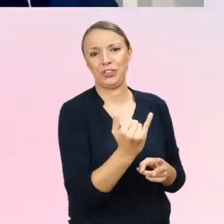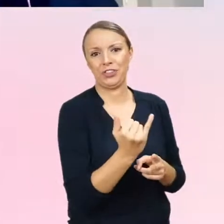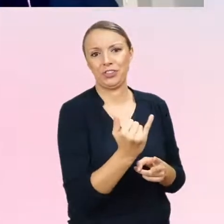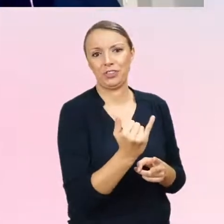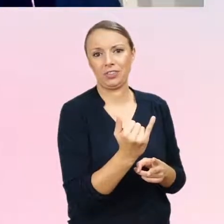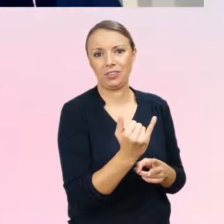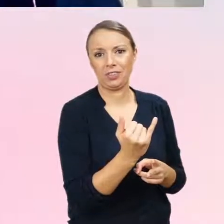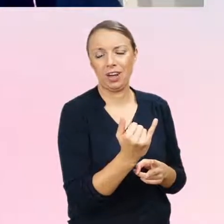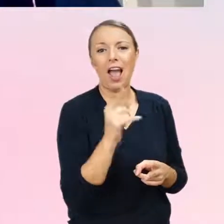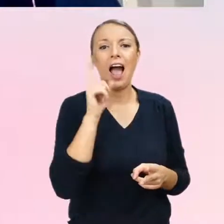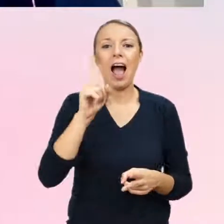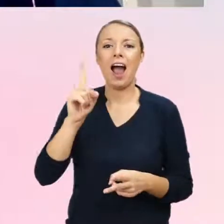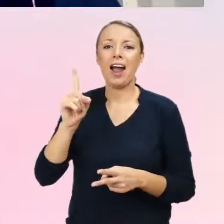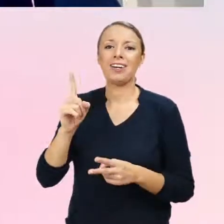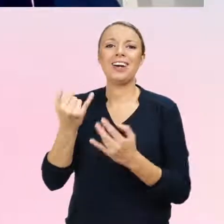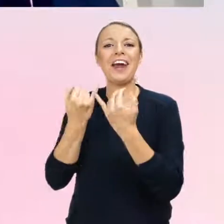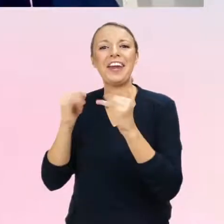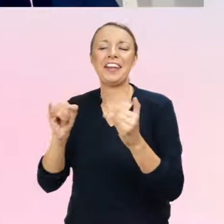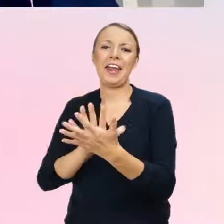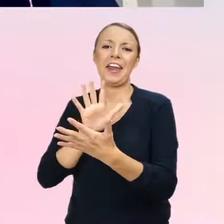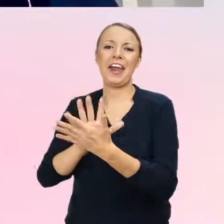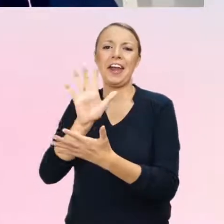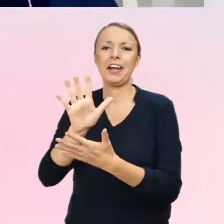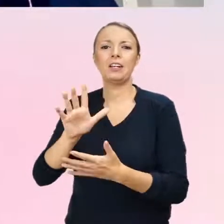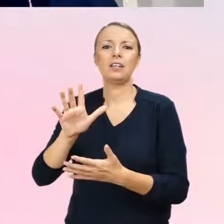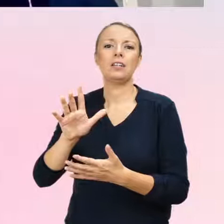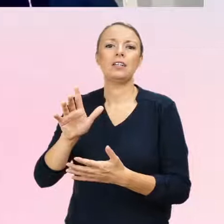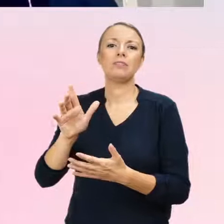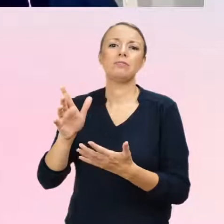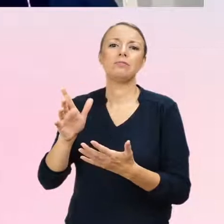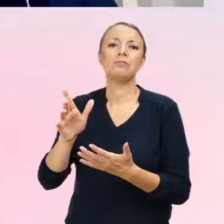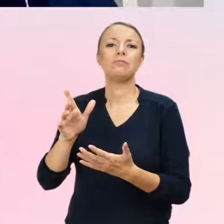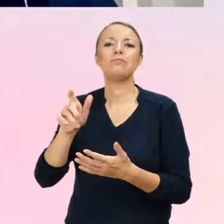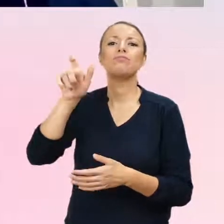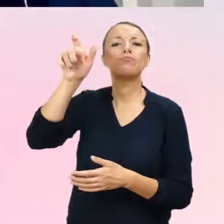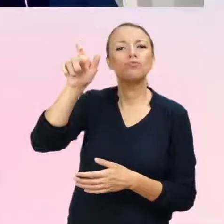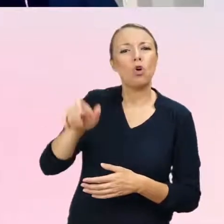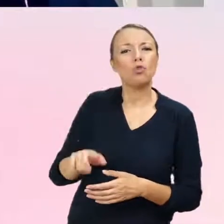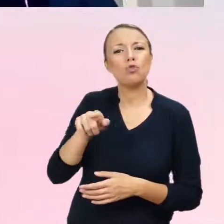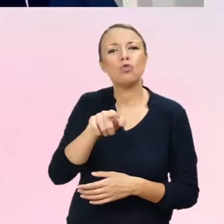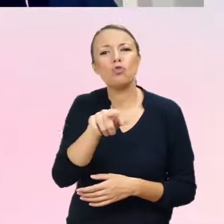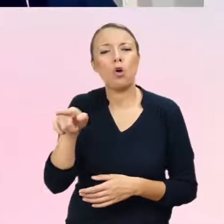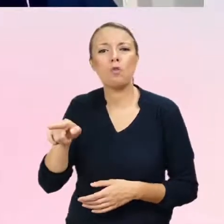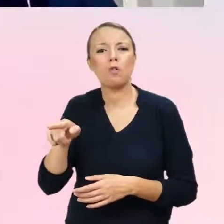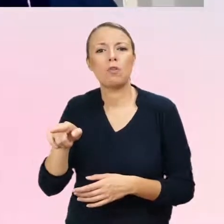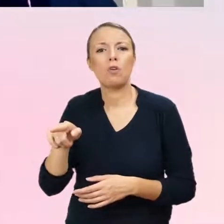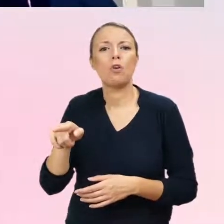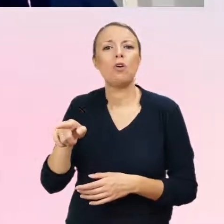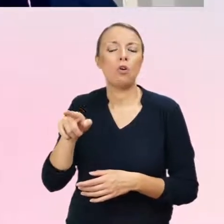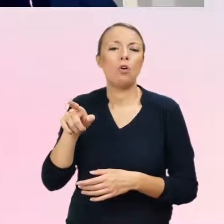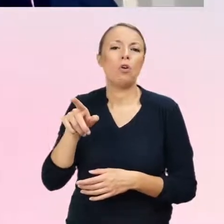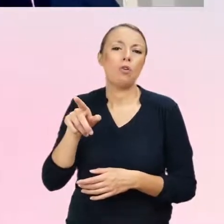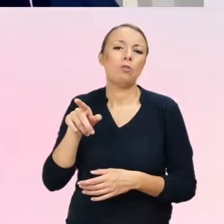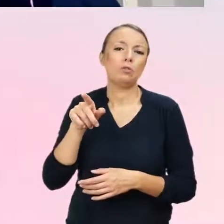byli przypisani do płci oznaczonej przy